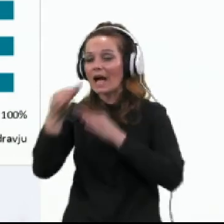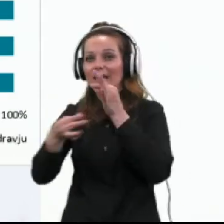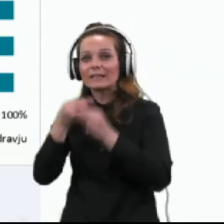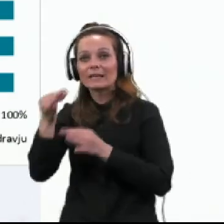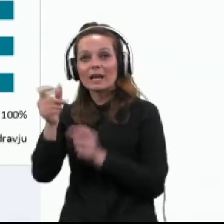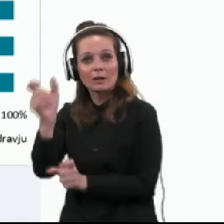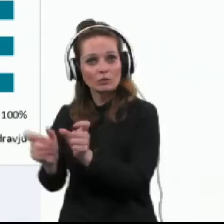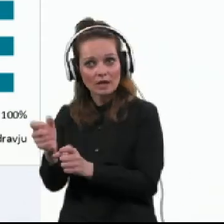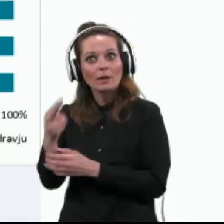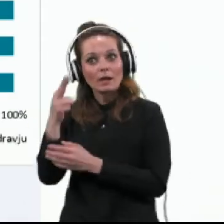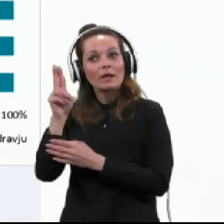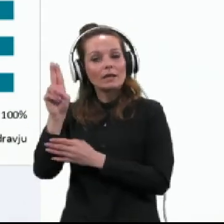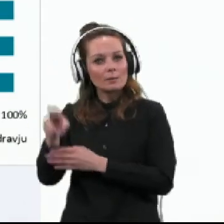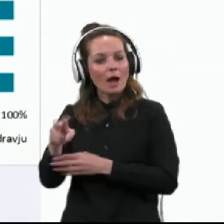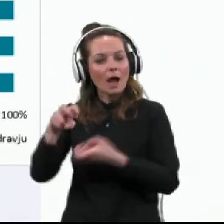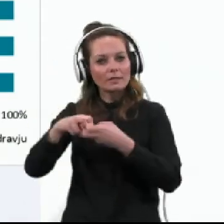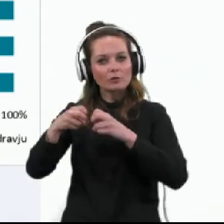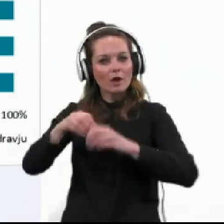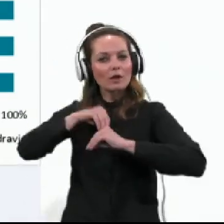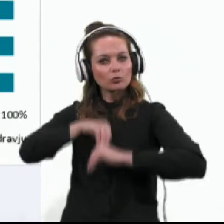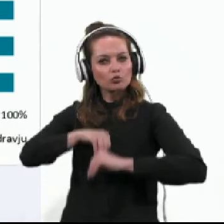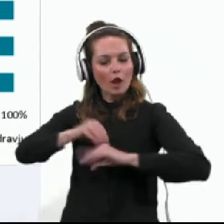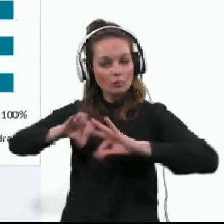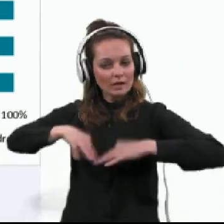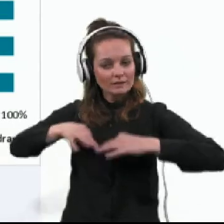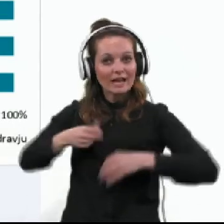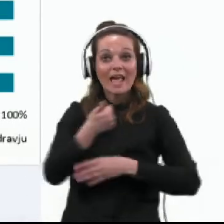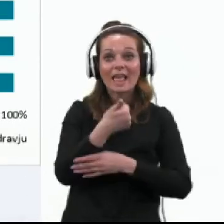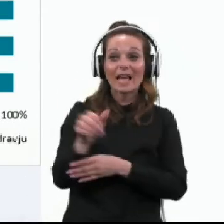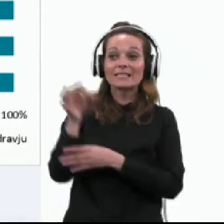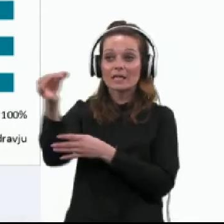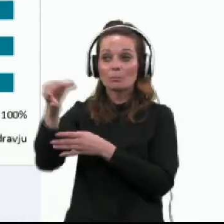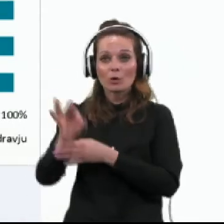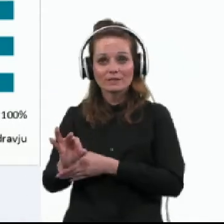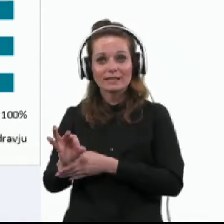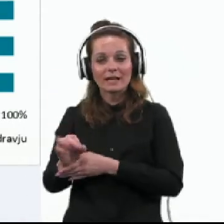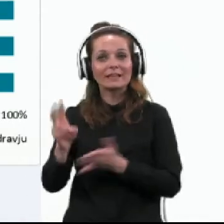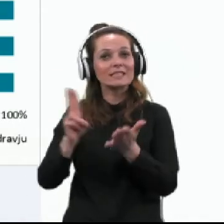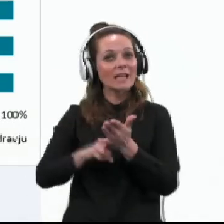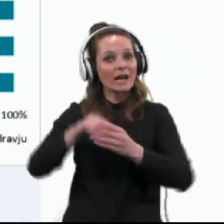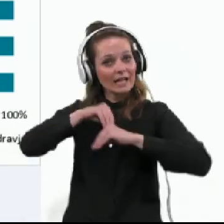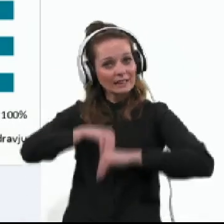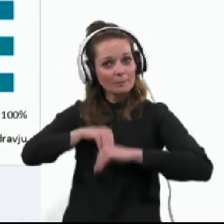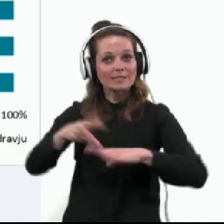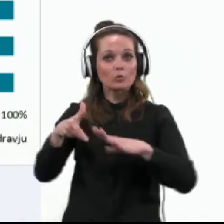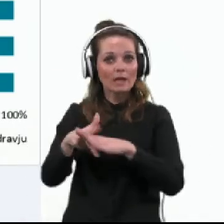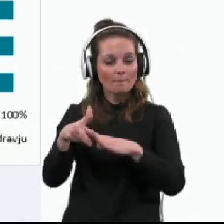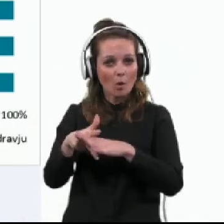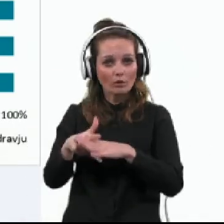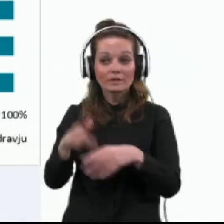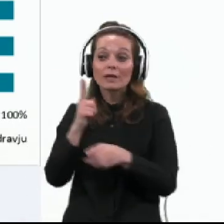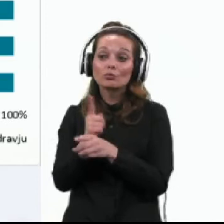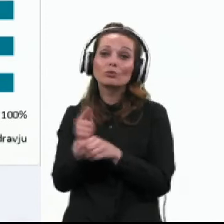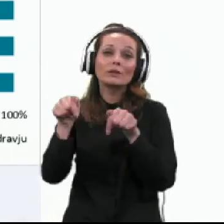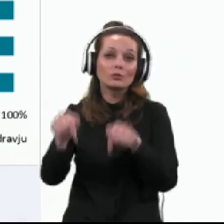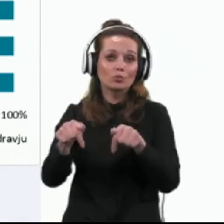oseb zaznavajo težave v duševnem zdravju, pri 11% znaki depresivne motnje. Tudi